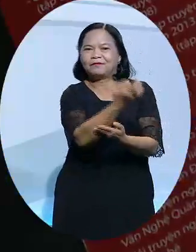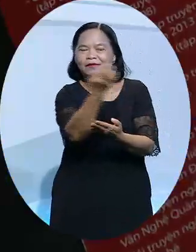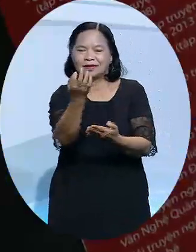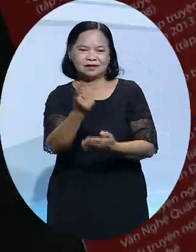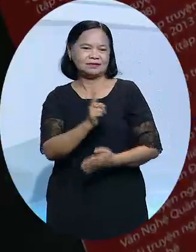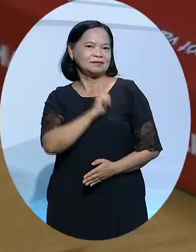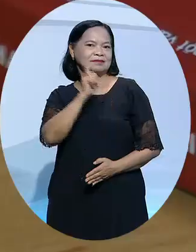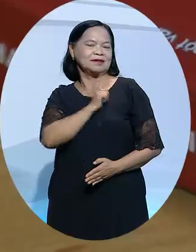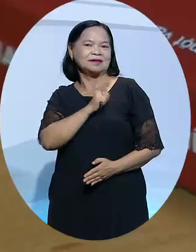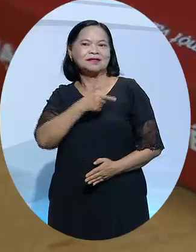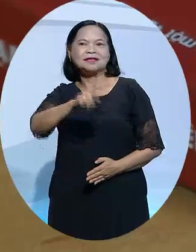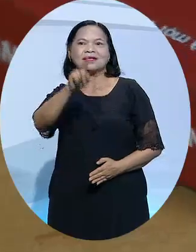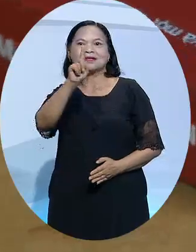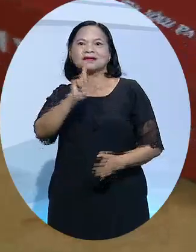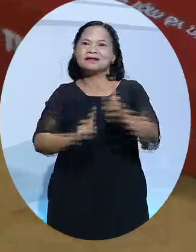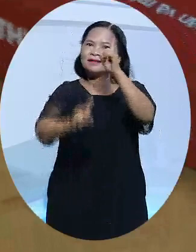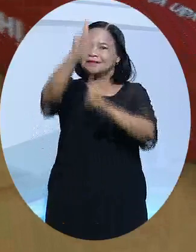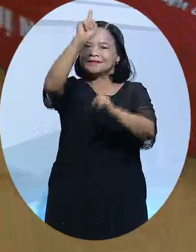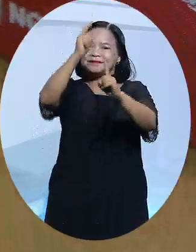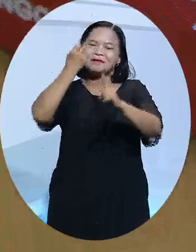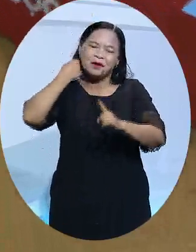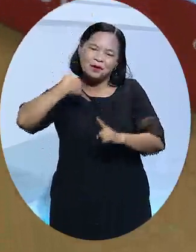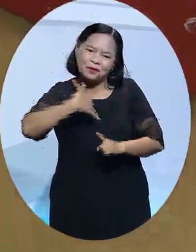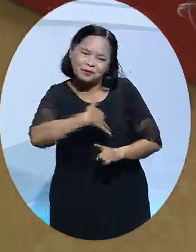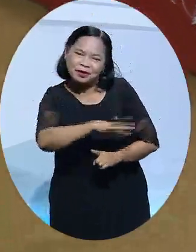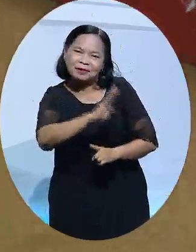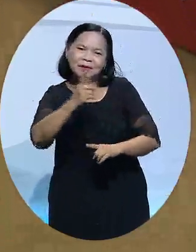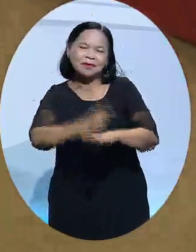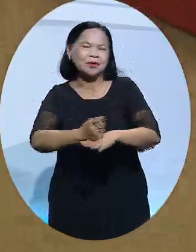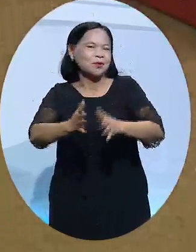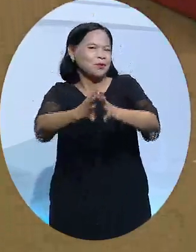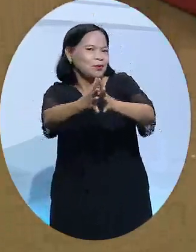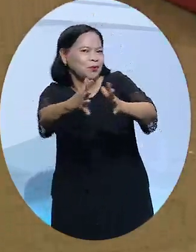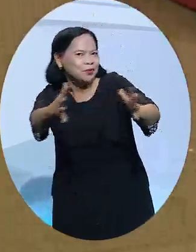tự do đi lên rừng xuống biển. Tình yêu cuộc đời bao giờ cũng trang chứa.